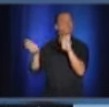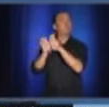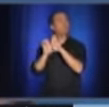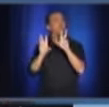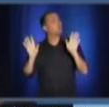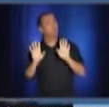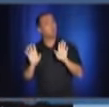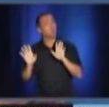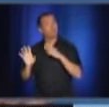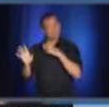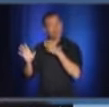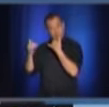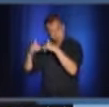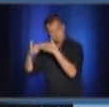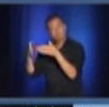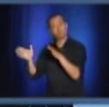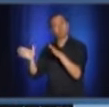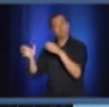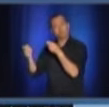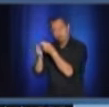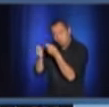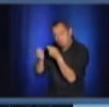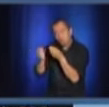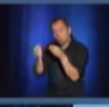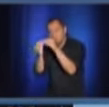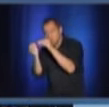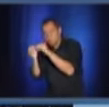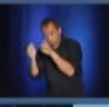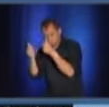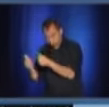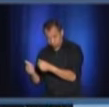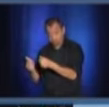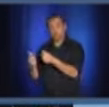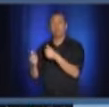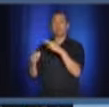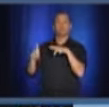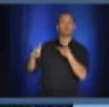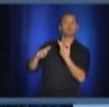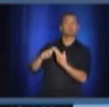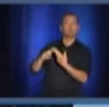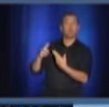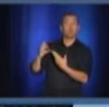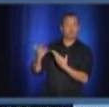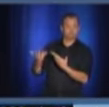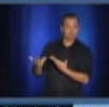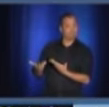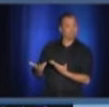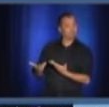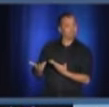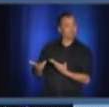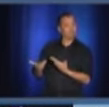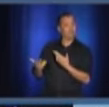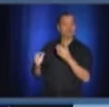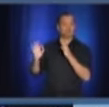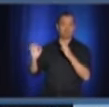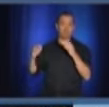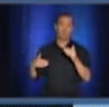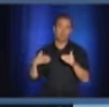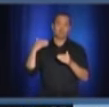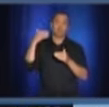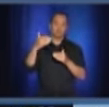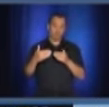ouverts. Donc, on peut vivre avec ça. Fait qu'actuellement, moi, je pense que la réponse à court terme, c'est qu'on fait déjà un pas de 50 à 250.